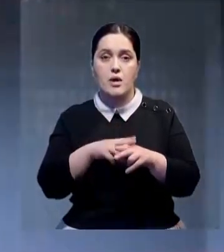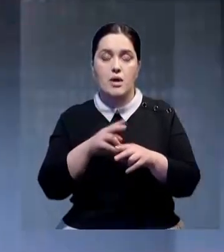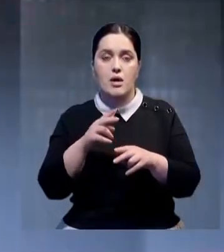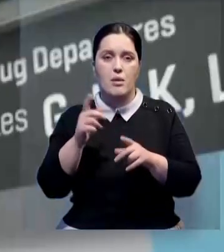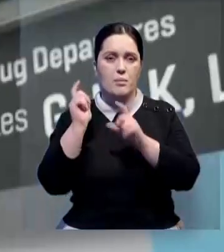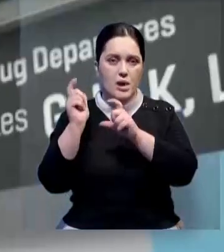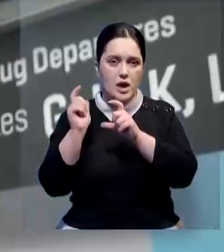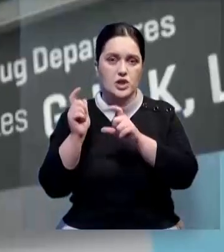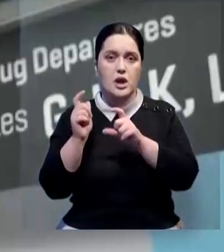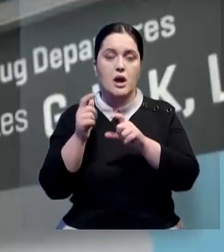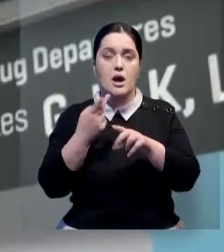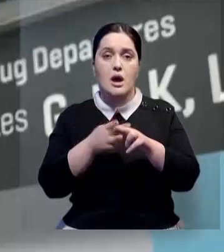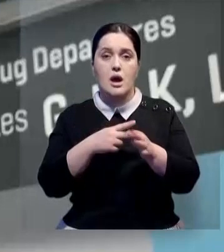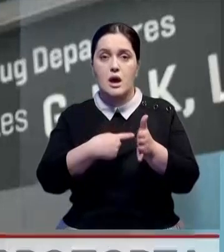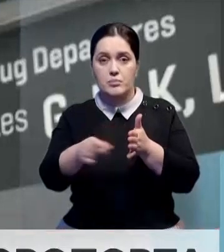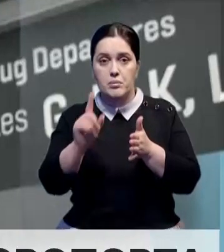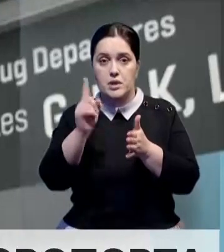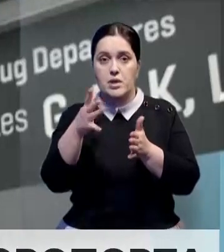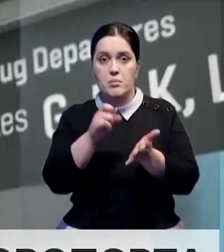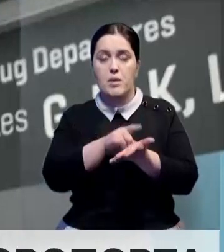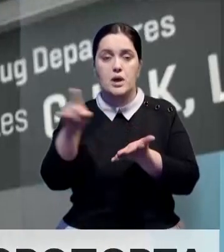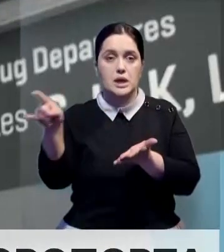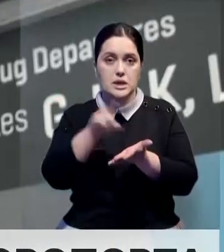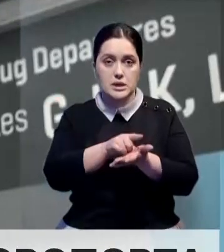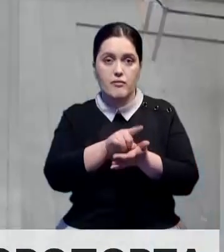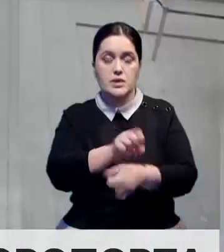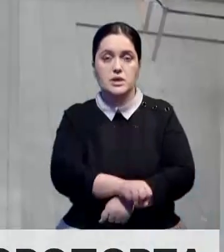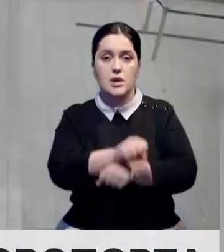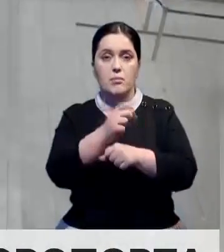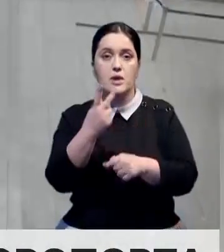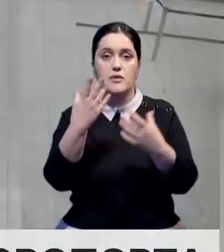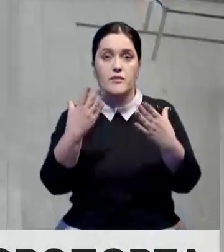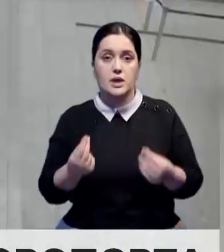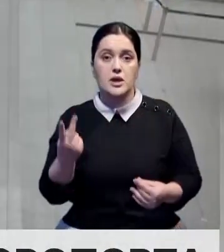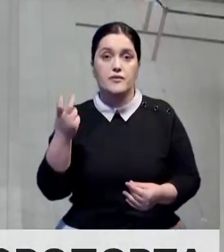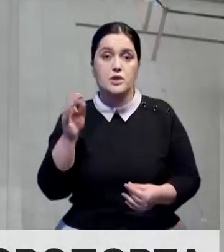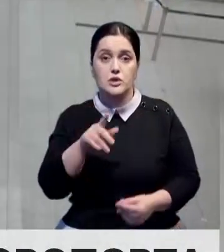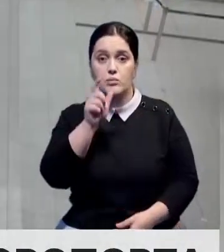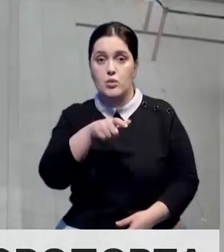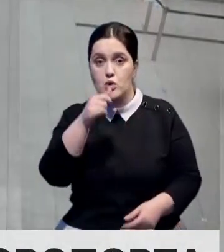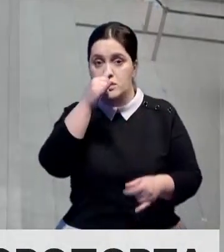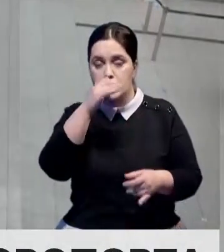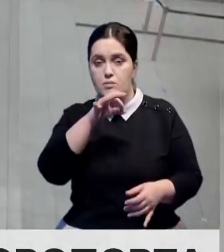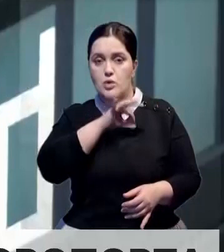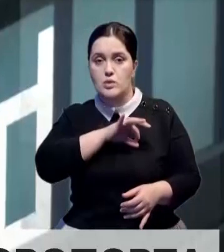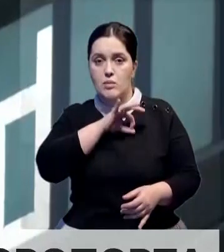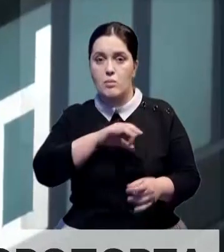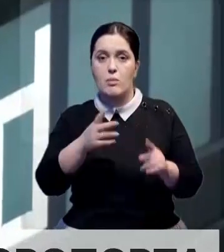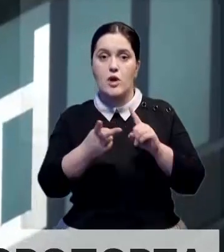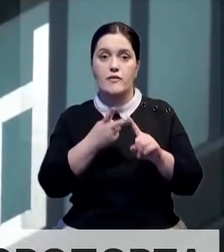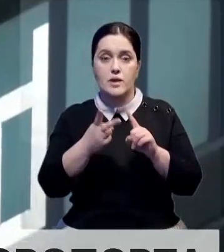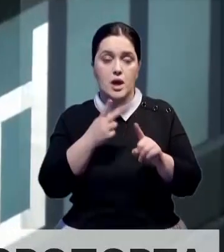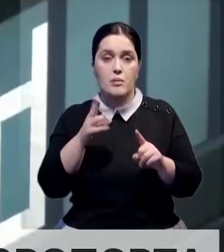обработки багажа. Отменены полторы тысячи рейсов. Забастовка продлится два дня. 200 тысяч пассажиров не смогут